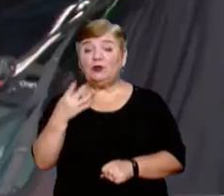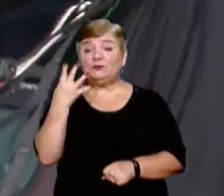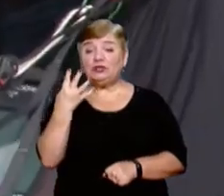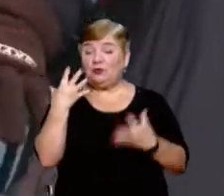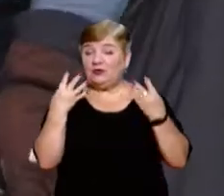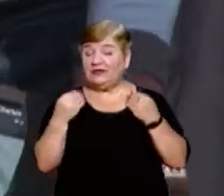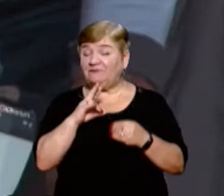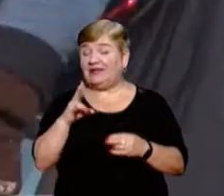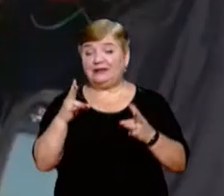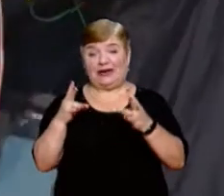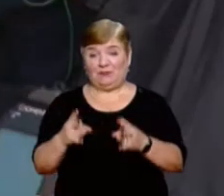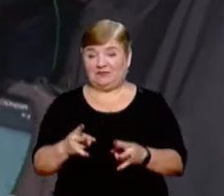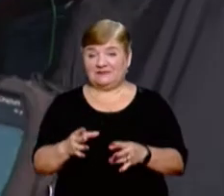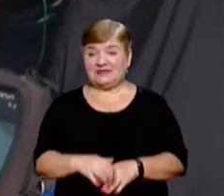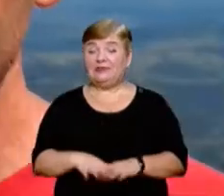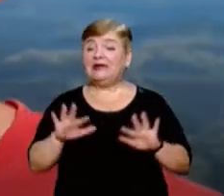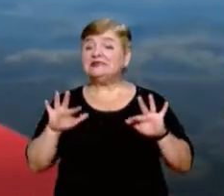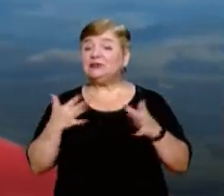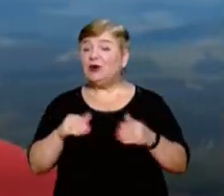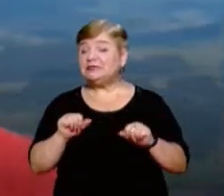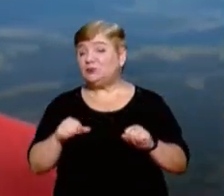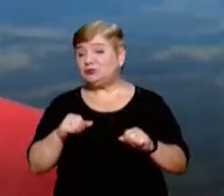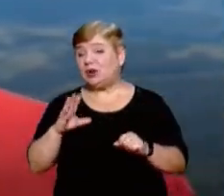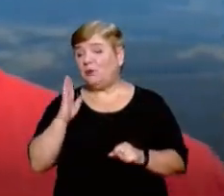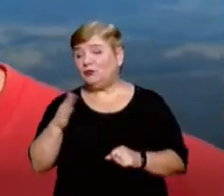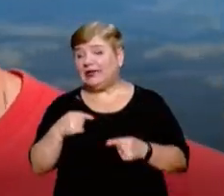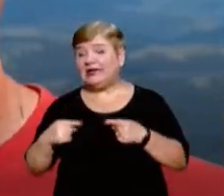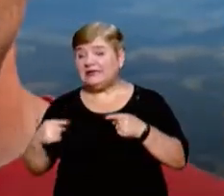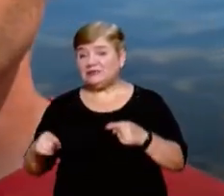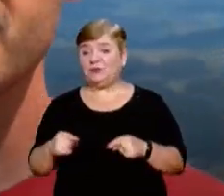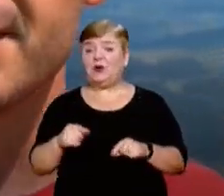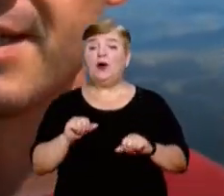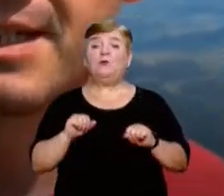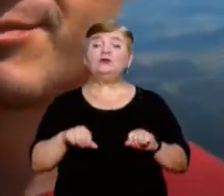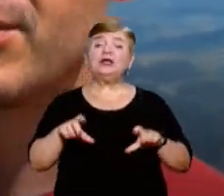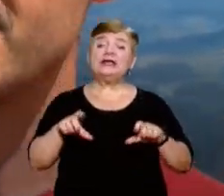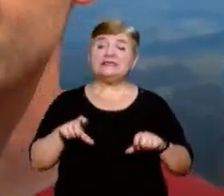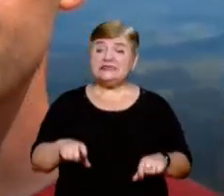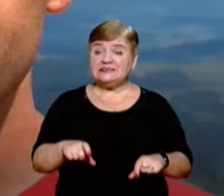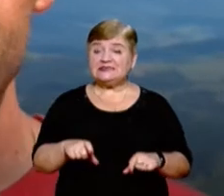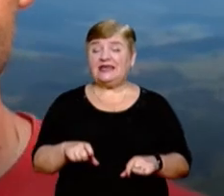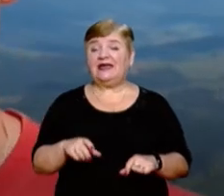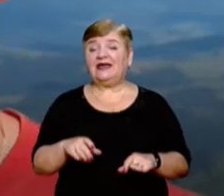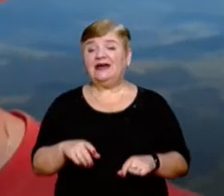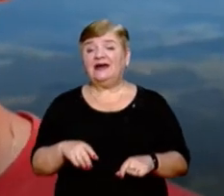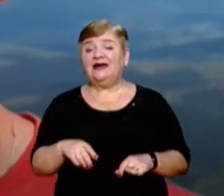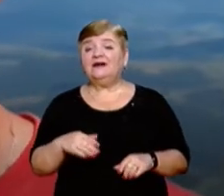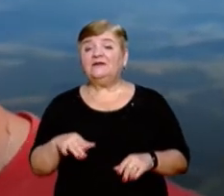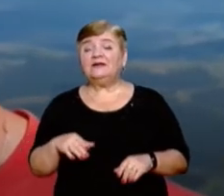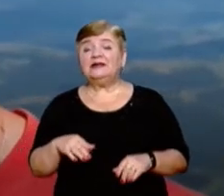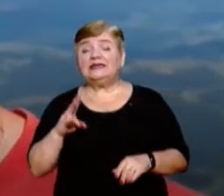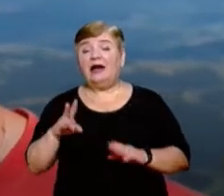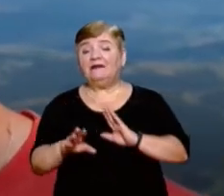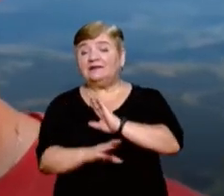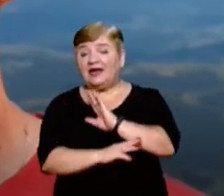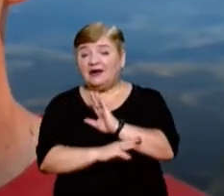змагань не травмовувався. Ситуація може бути різна. Надаємо різну допомогу. Може сісти парапланерист, цей пілот, може сісти